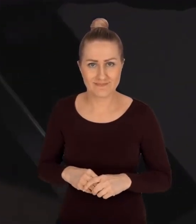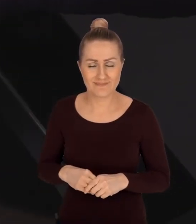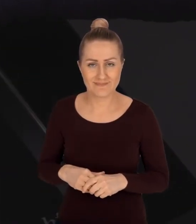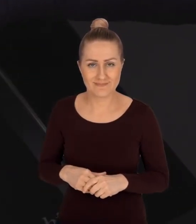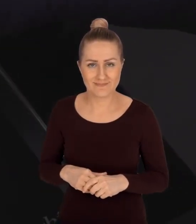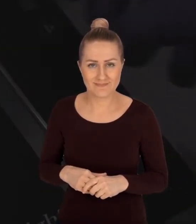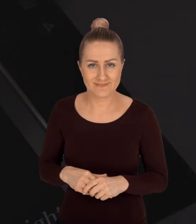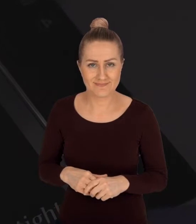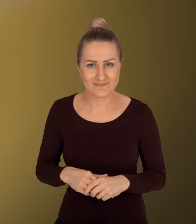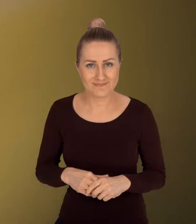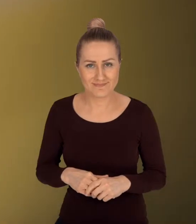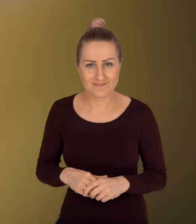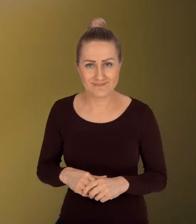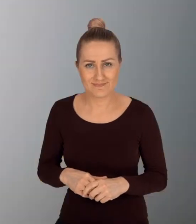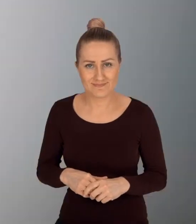Muzyka